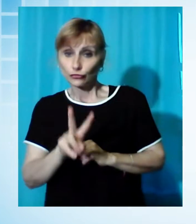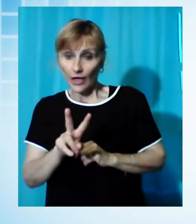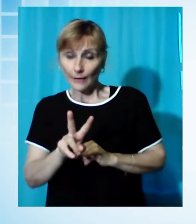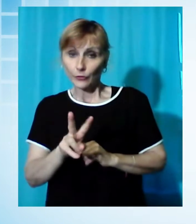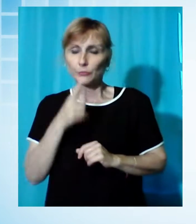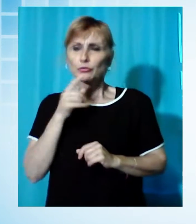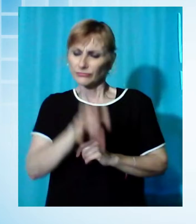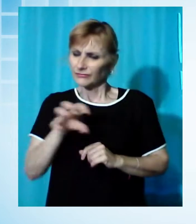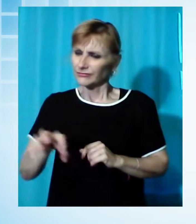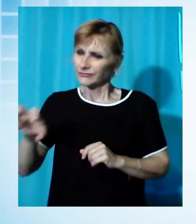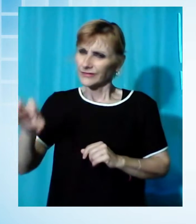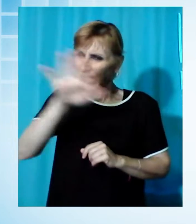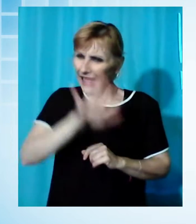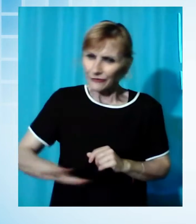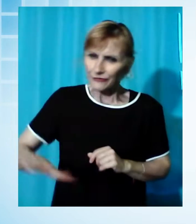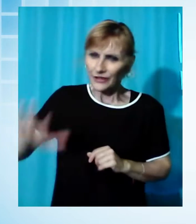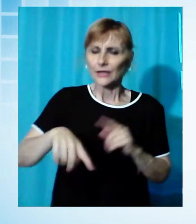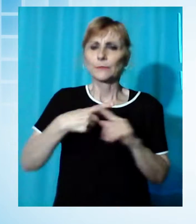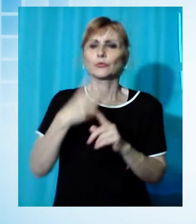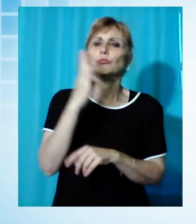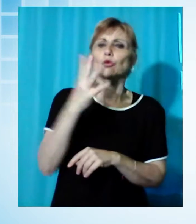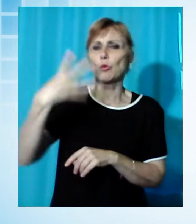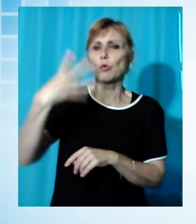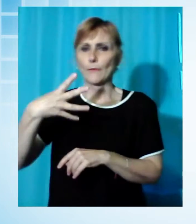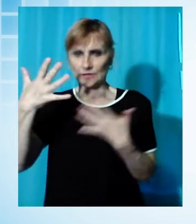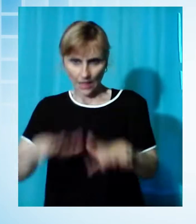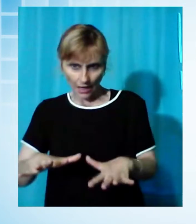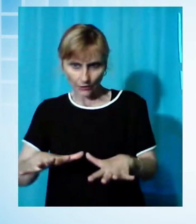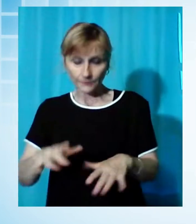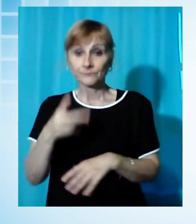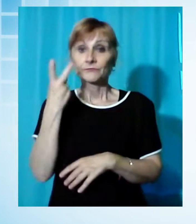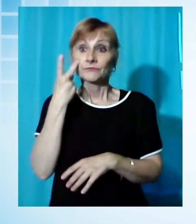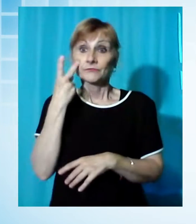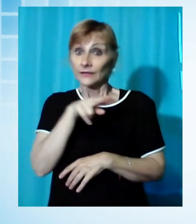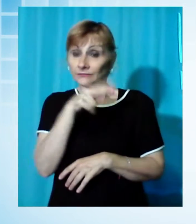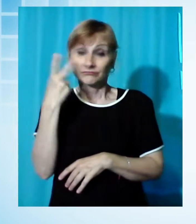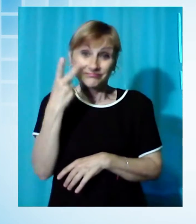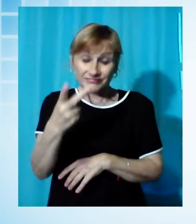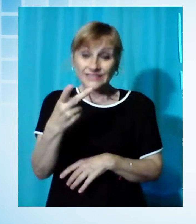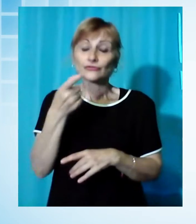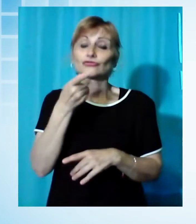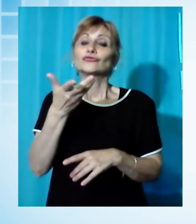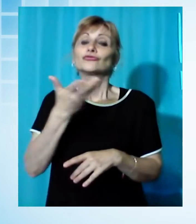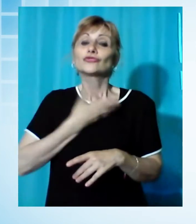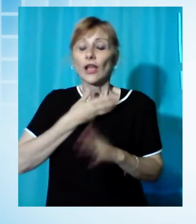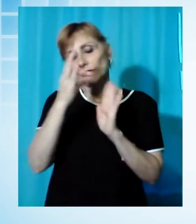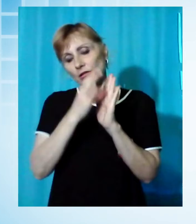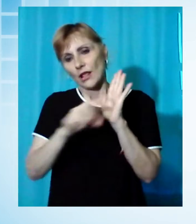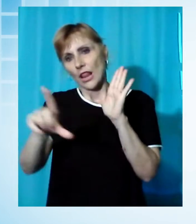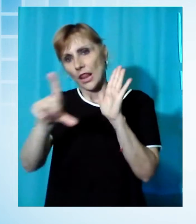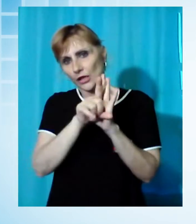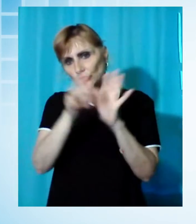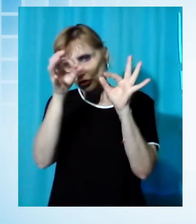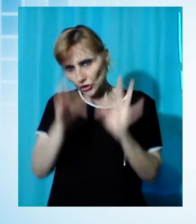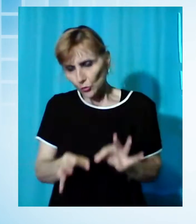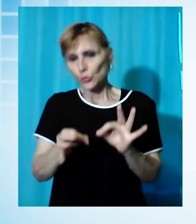Garfagnano e della zona di Borgo Ammozzano. Il tutto, come si può vedere, è avvenuto nel pieno rispetto delle norme sulla sicurezza imposte dall